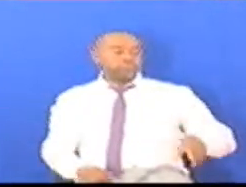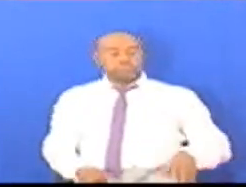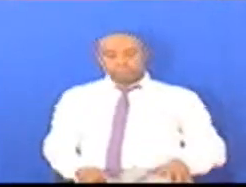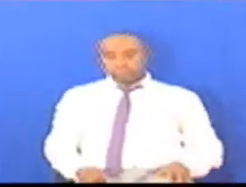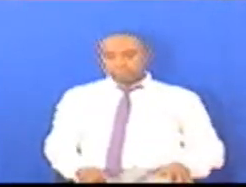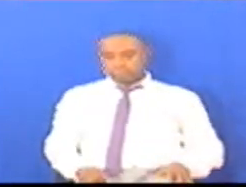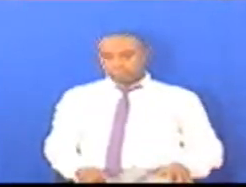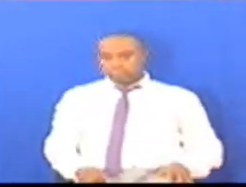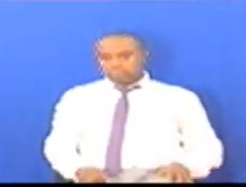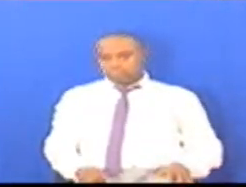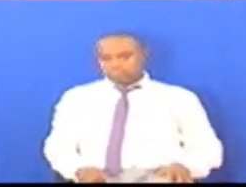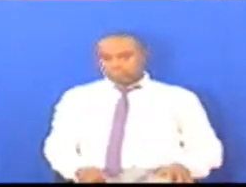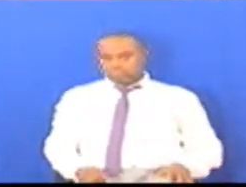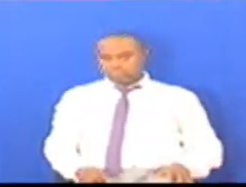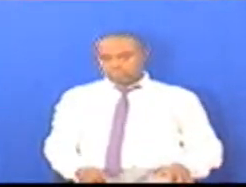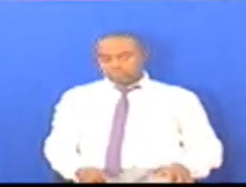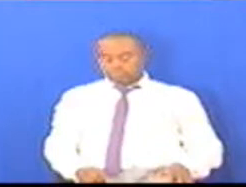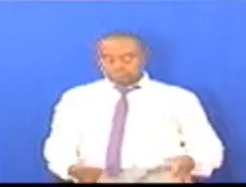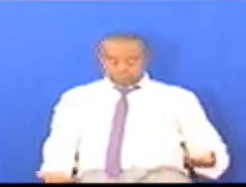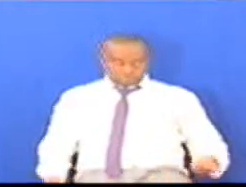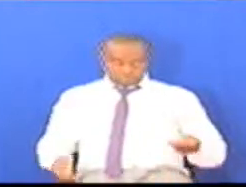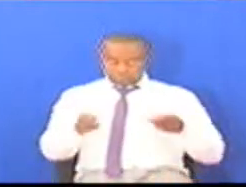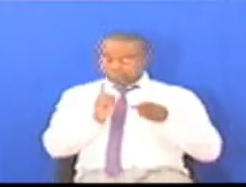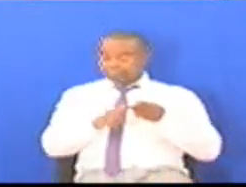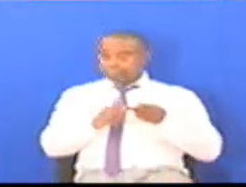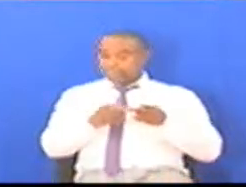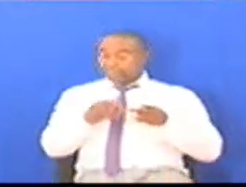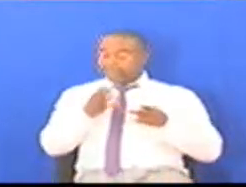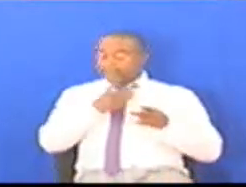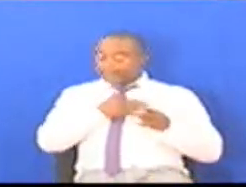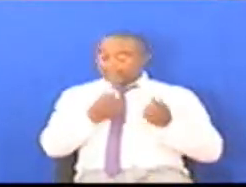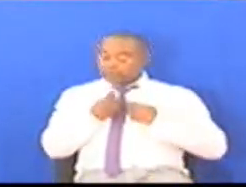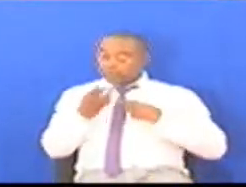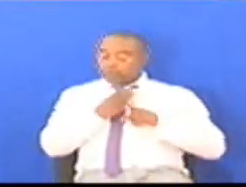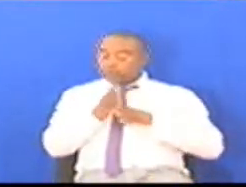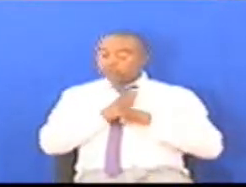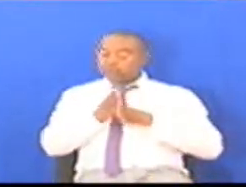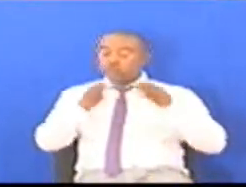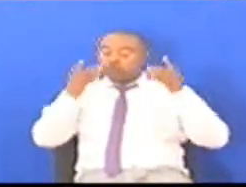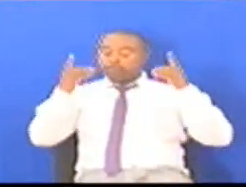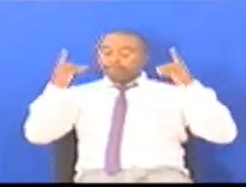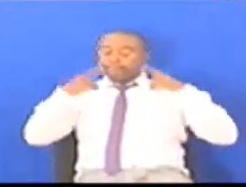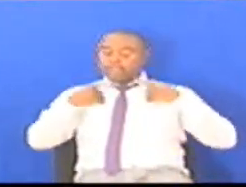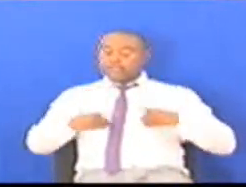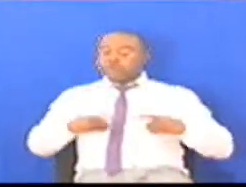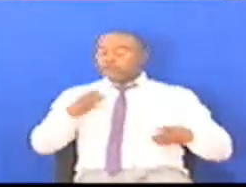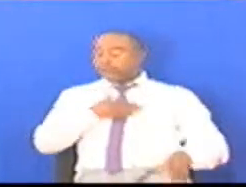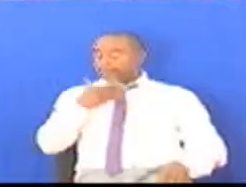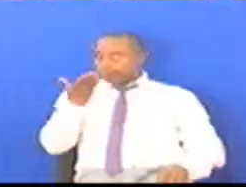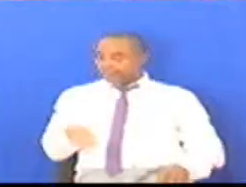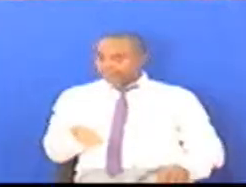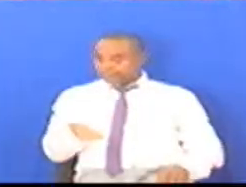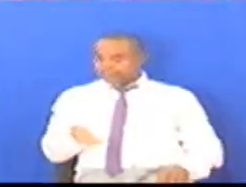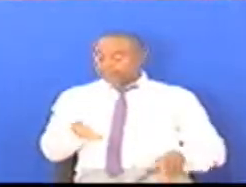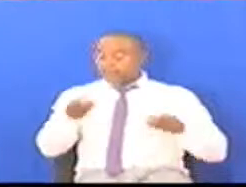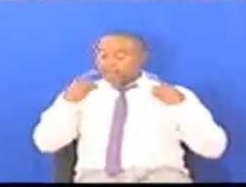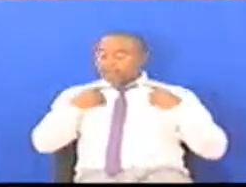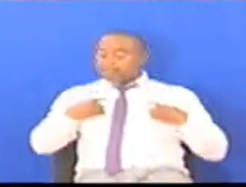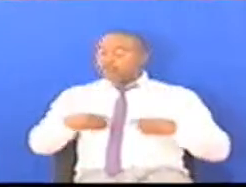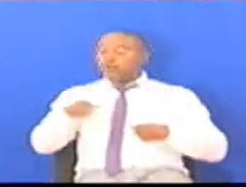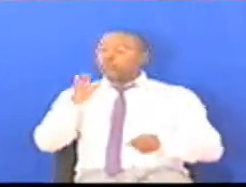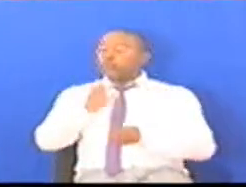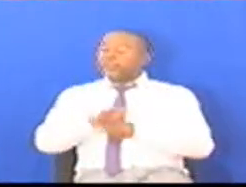Pili Napenda pia nizungumzie Madiwani wetu Madiwani wetu Mweshimi wa speaker Wengi wa